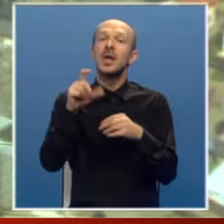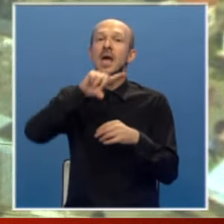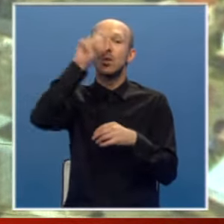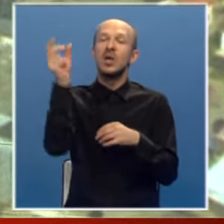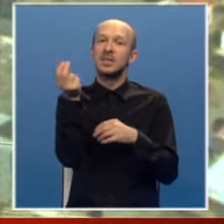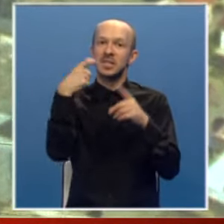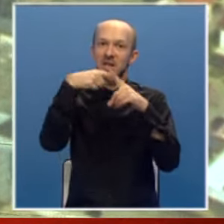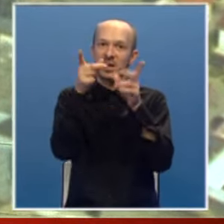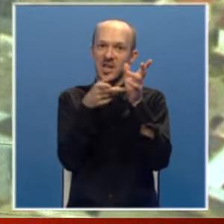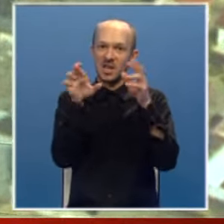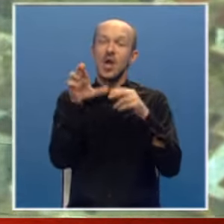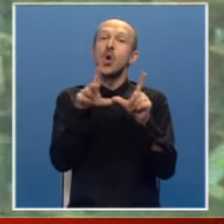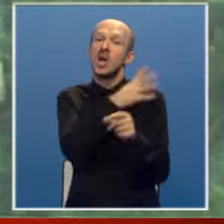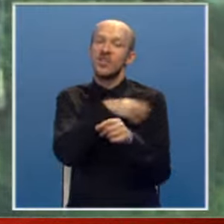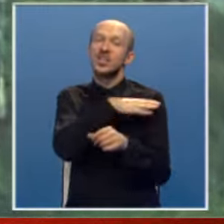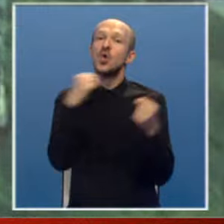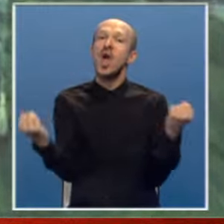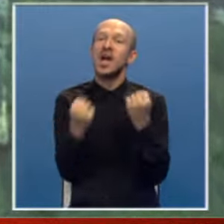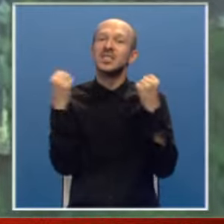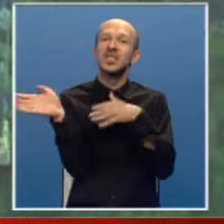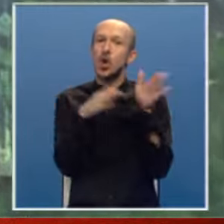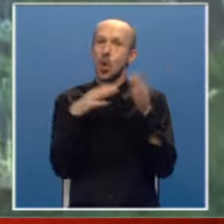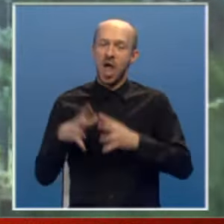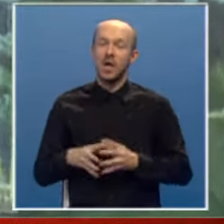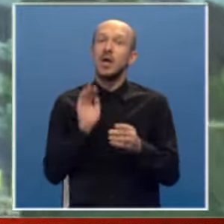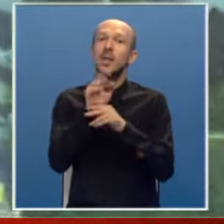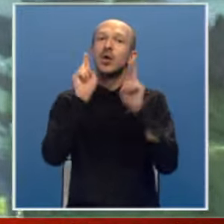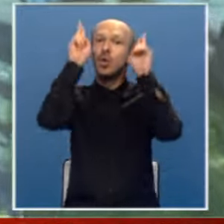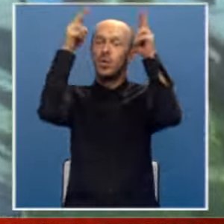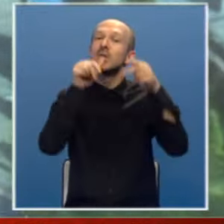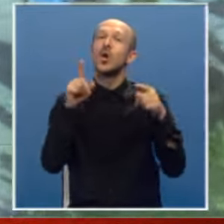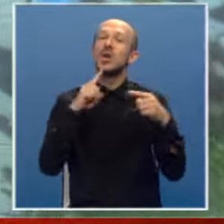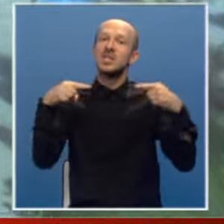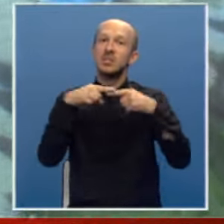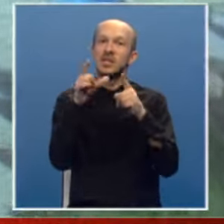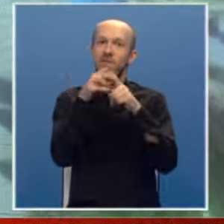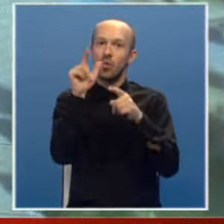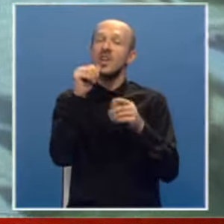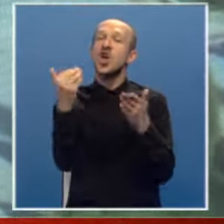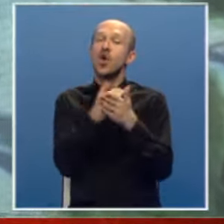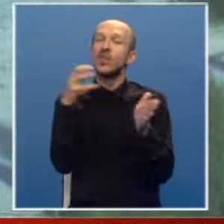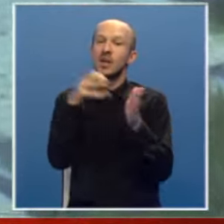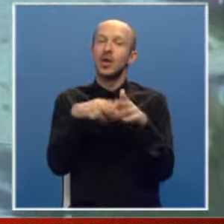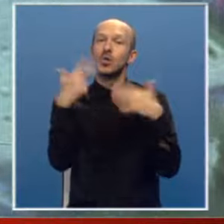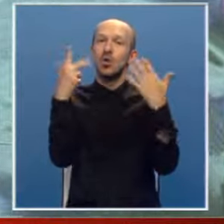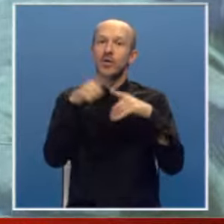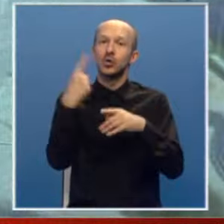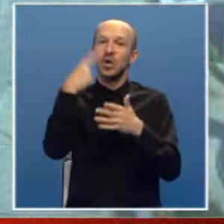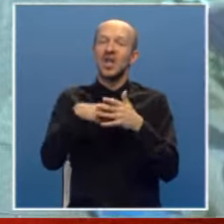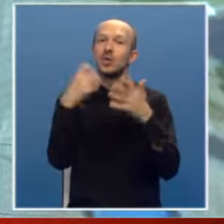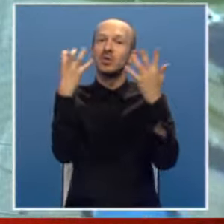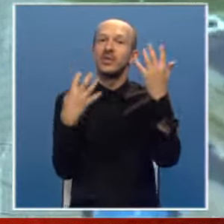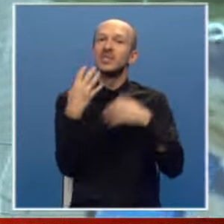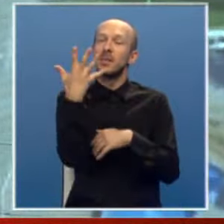Republike Srpske krajine u hrvatskoj akciji Oluja. Preko mosta koji spaja Dvorna i Novi Grad u avgustu 1995.